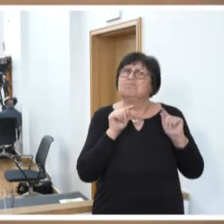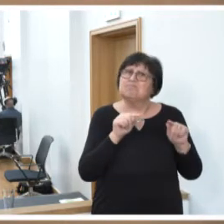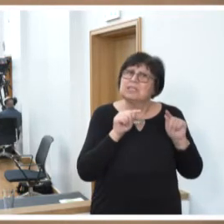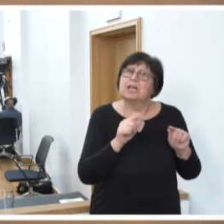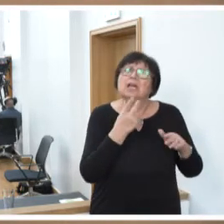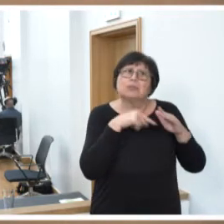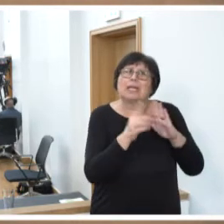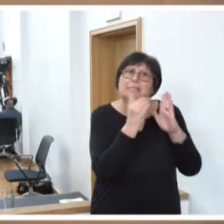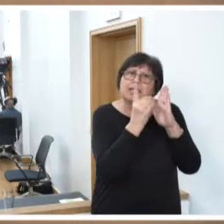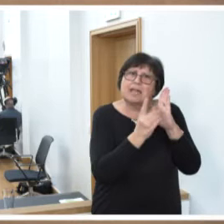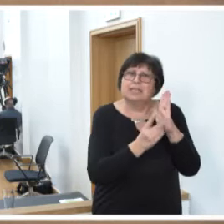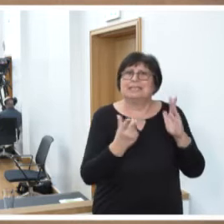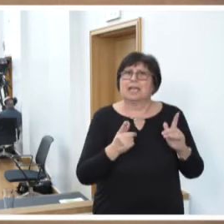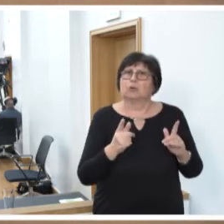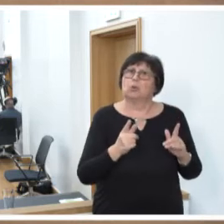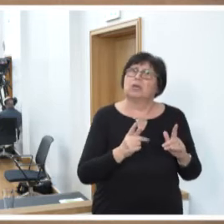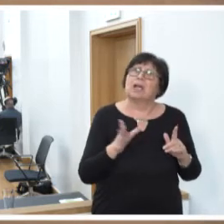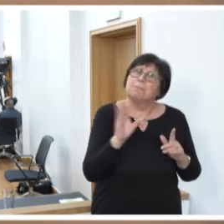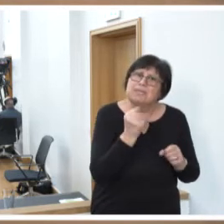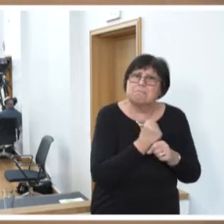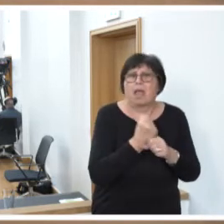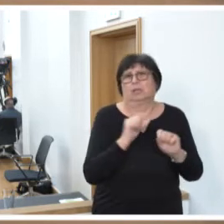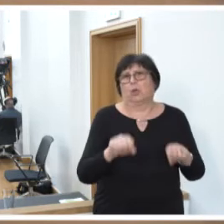durch Digitalisierung teilhaben zu können.